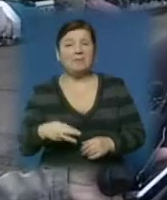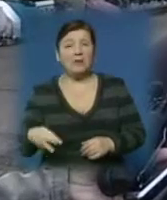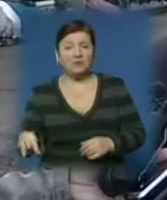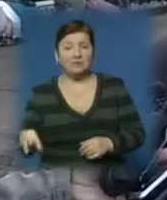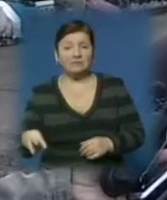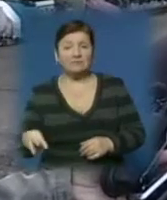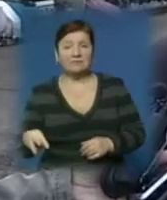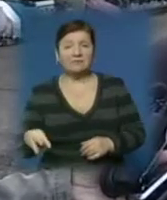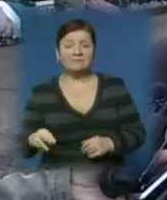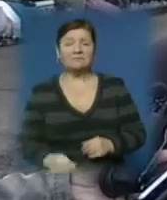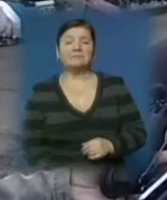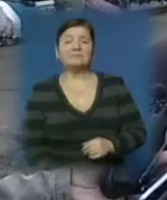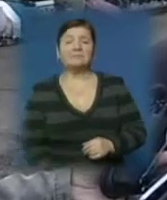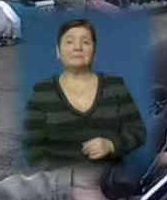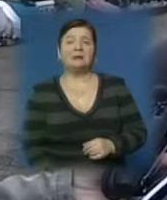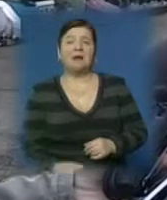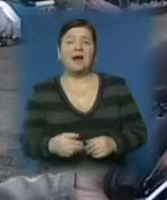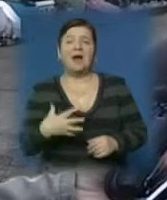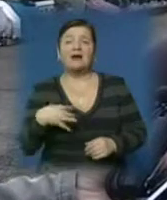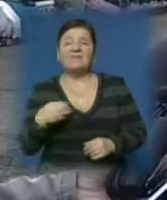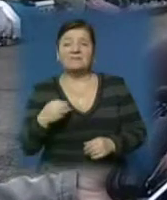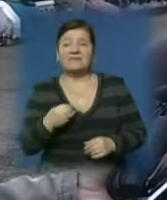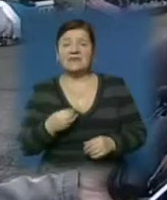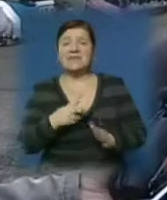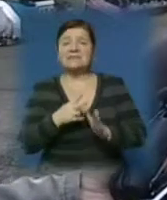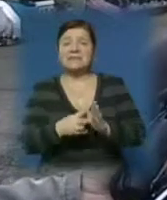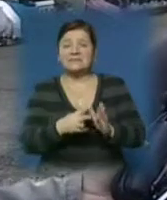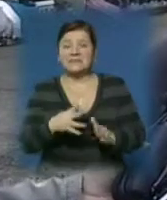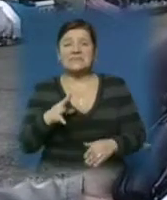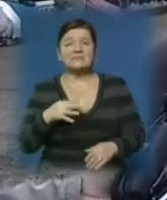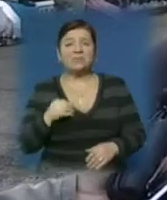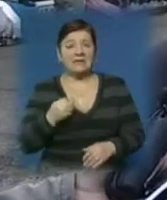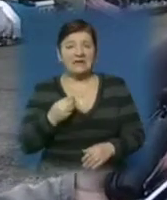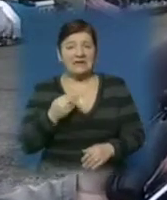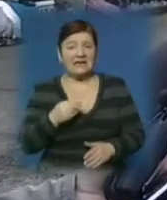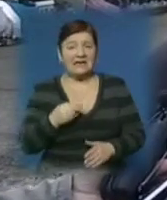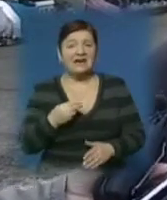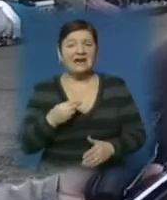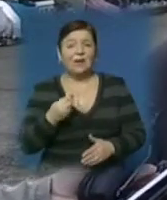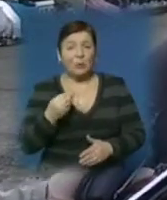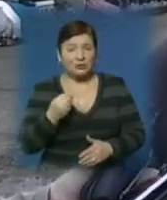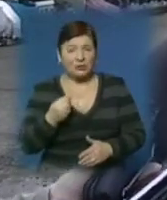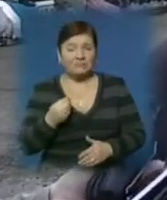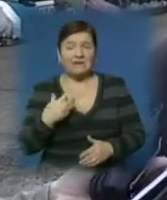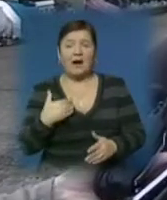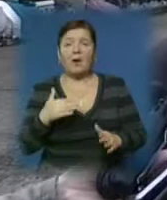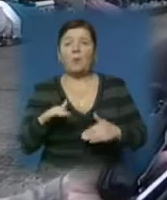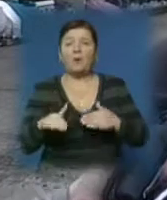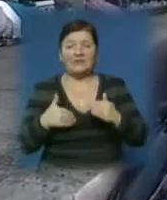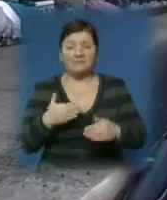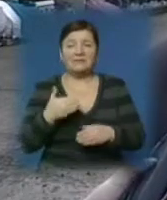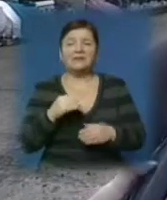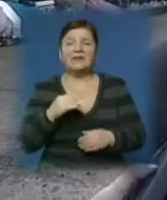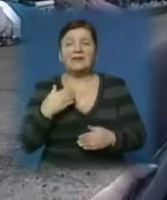Львівська залізниця повинна зробити за свої кошти. Підготовчі роботи, як ви вже бачите, зроблені повністю.